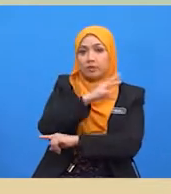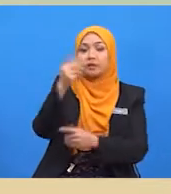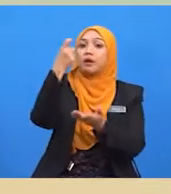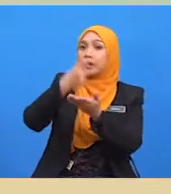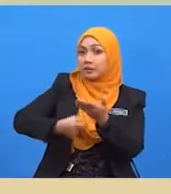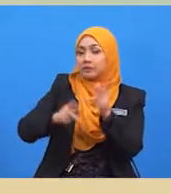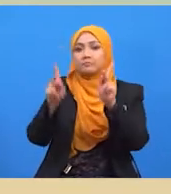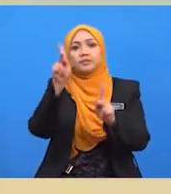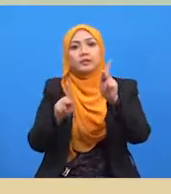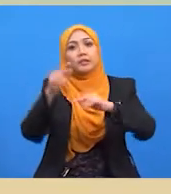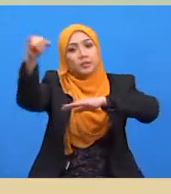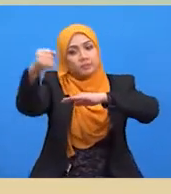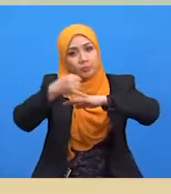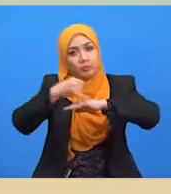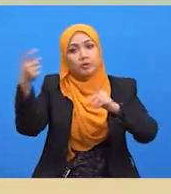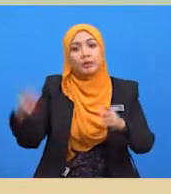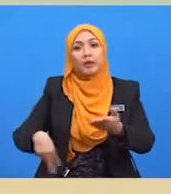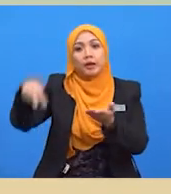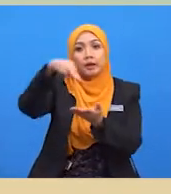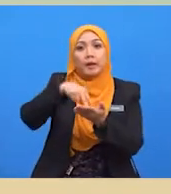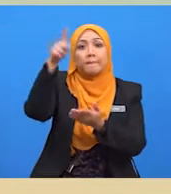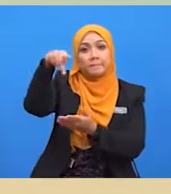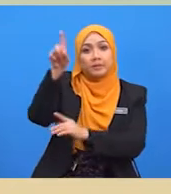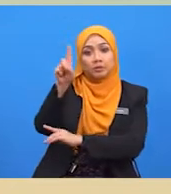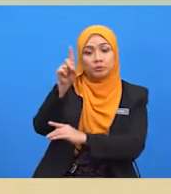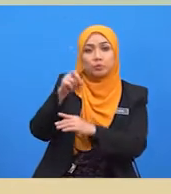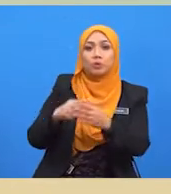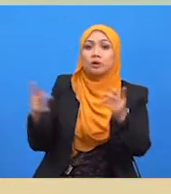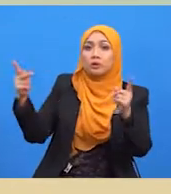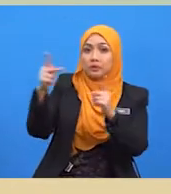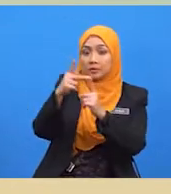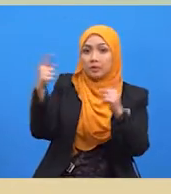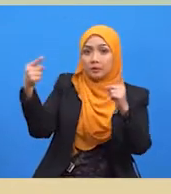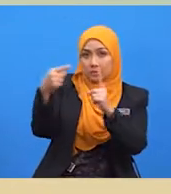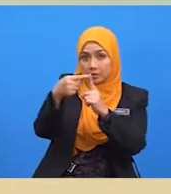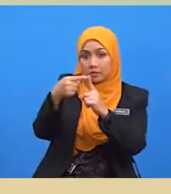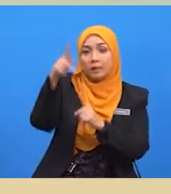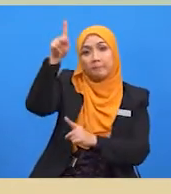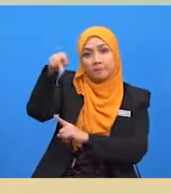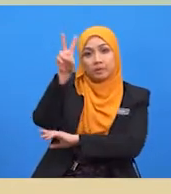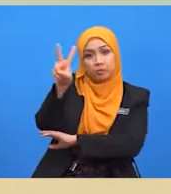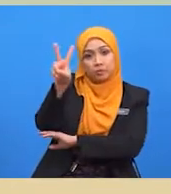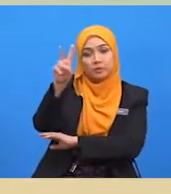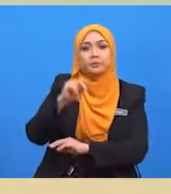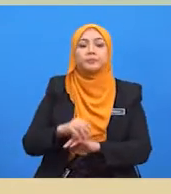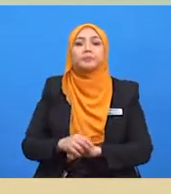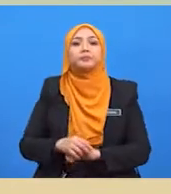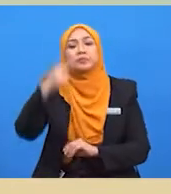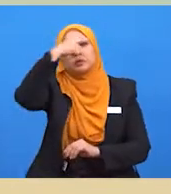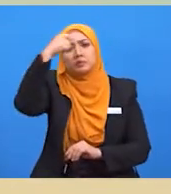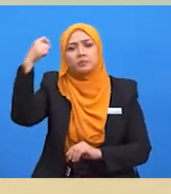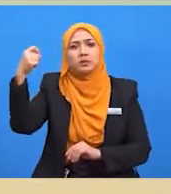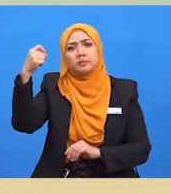kereta import naik dari P1 ke P2. Hal ini kerana pengimport